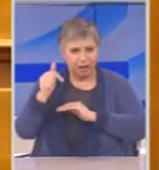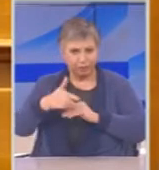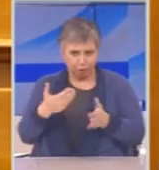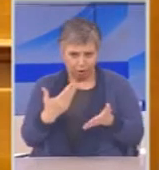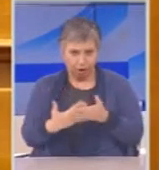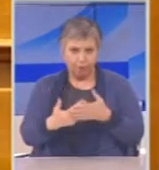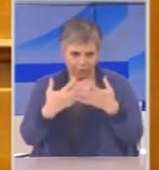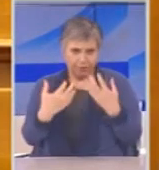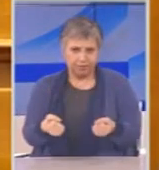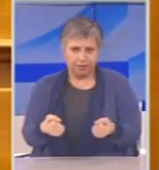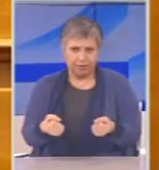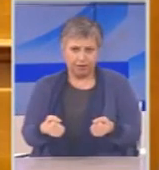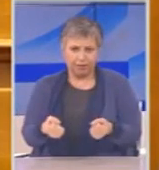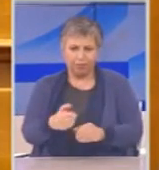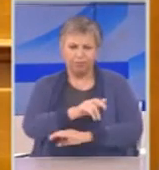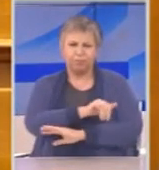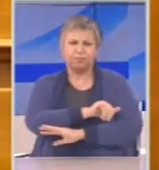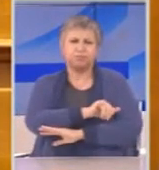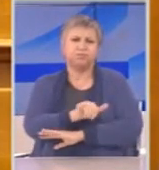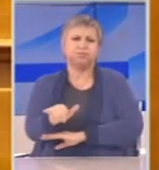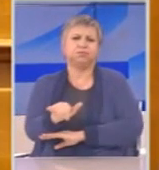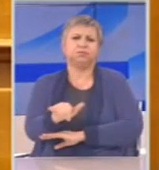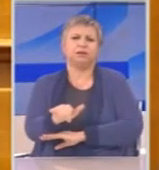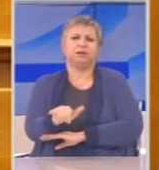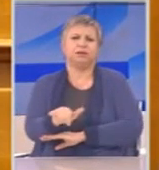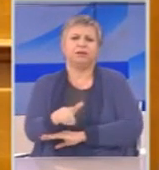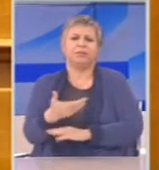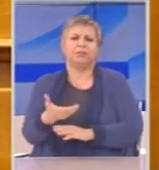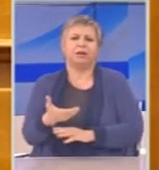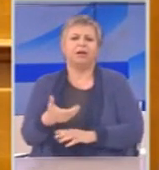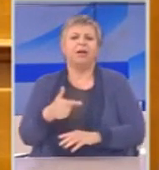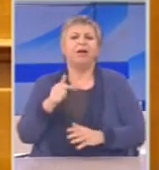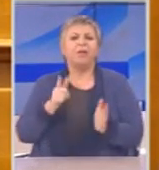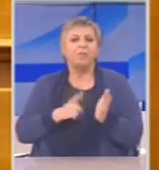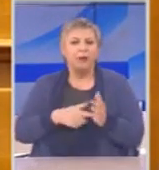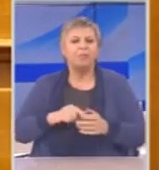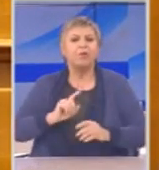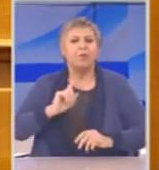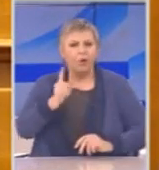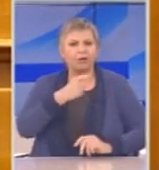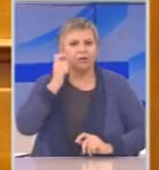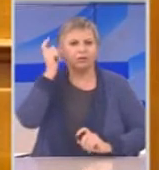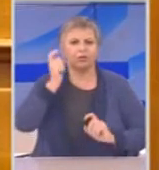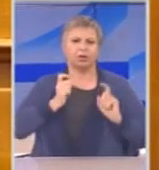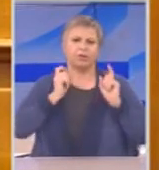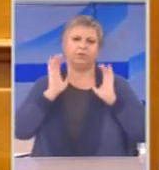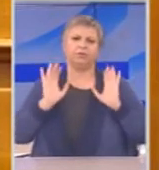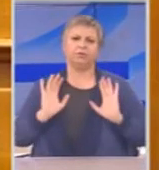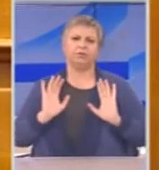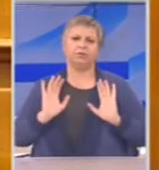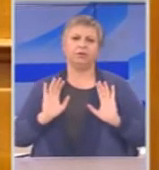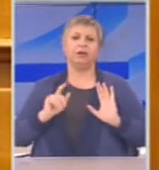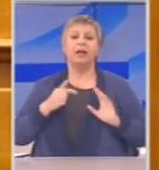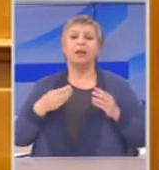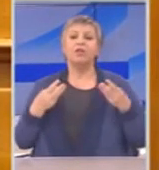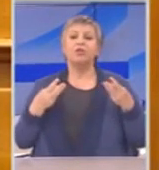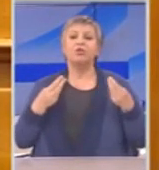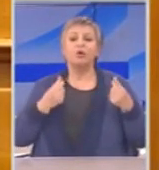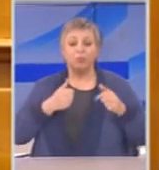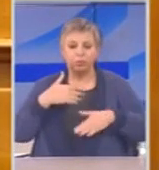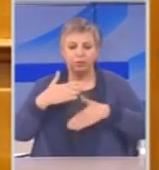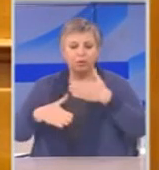δεν δίνεται άρα θα πρέπει σε αυτή τη διαδικασία να εμπλακείς που θα άρα